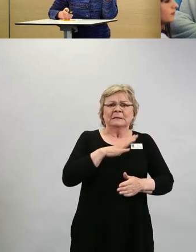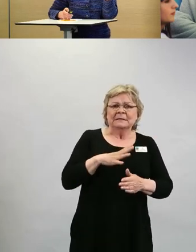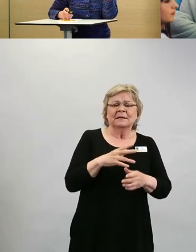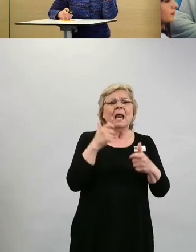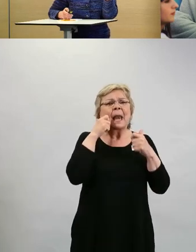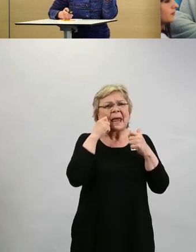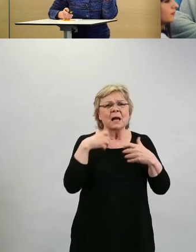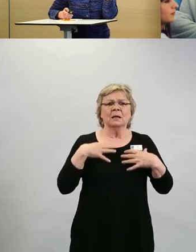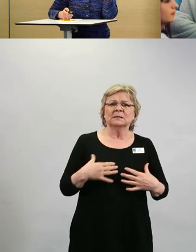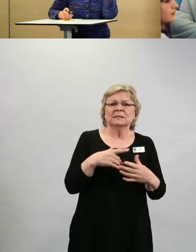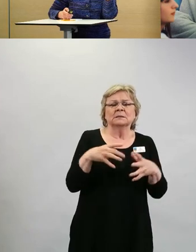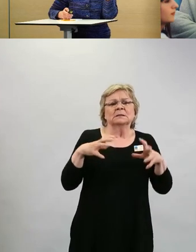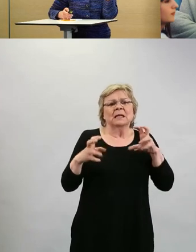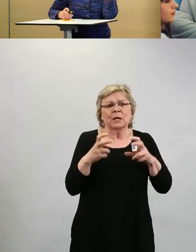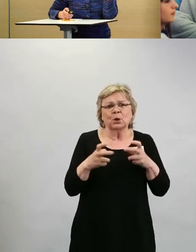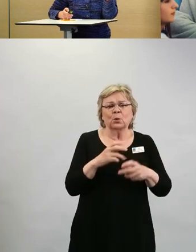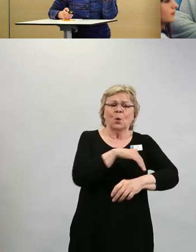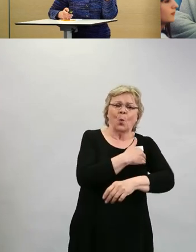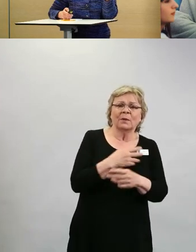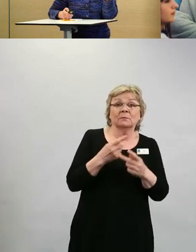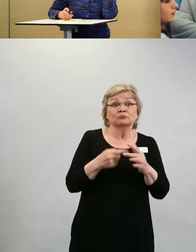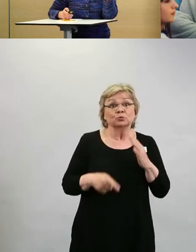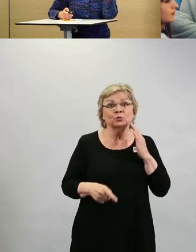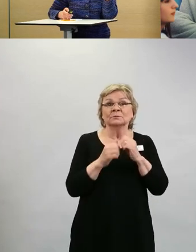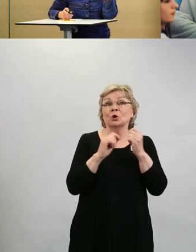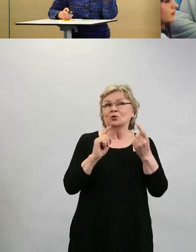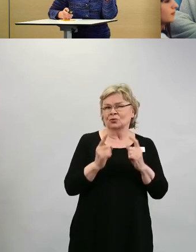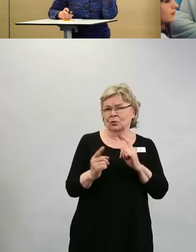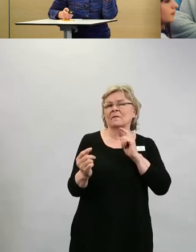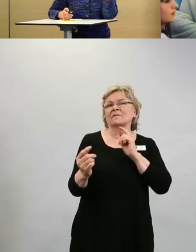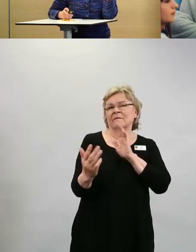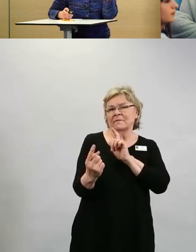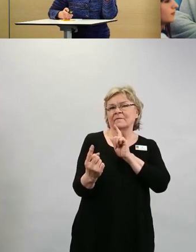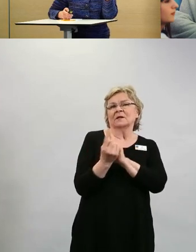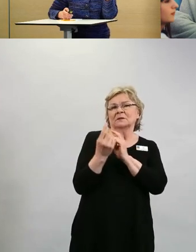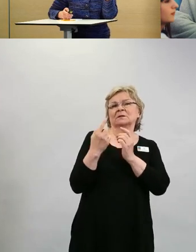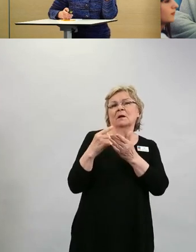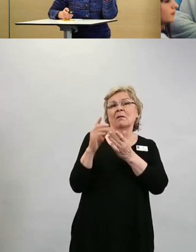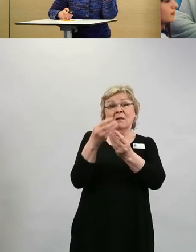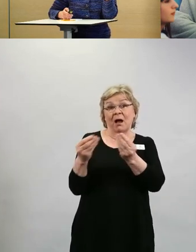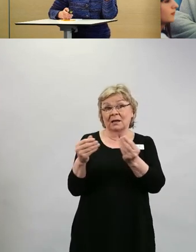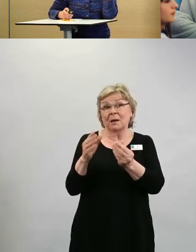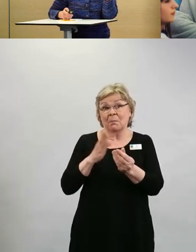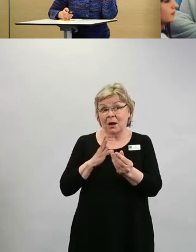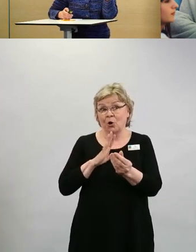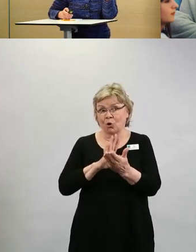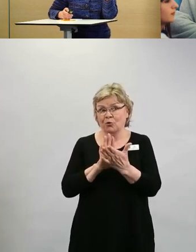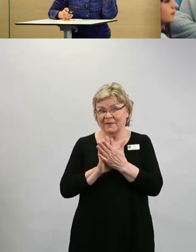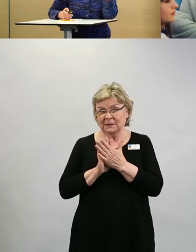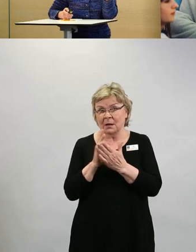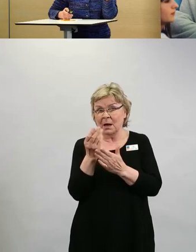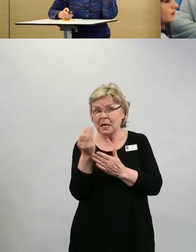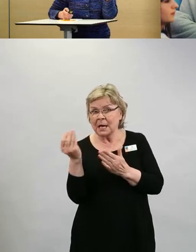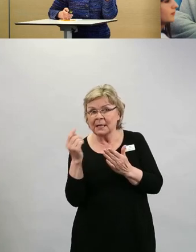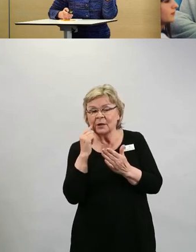siellä on hyvin paljon vasta-aineita, jotka sitten reagoivat sen rokotteen kanssa, niin siitä voi tämmöistä